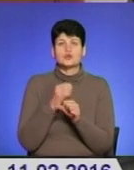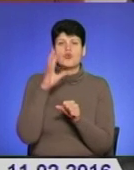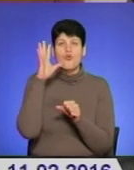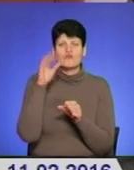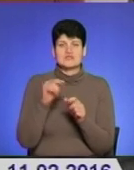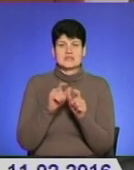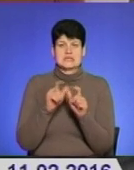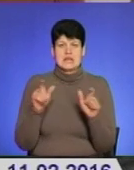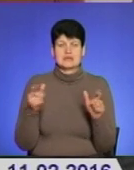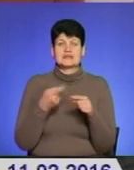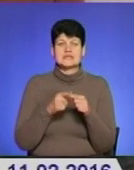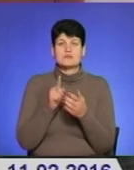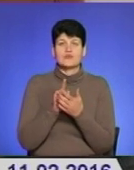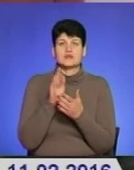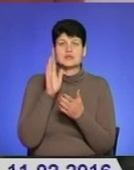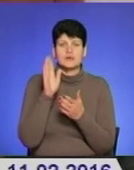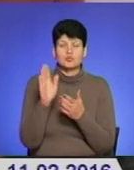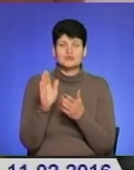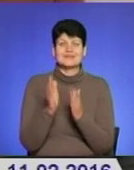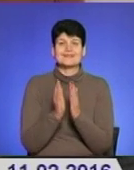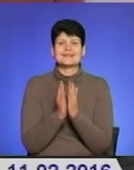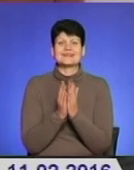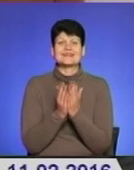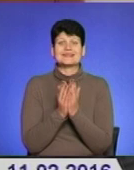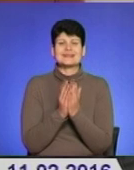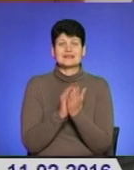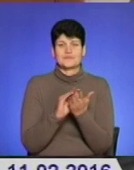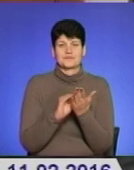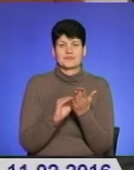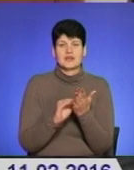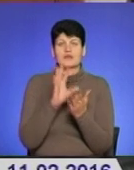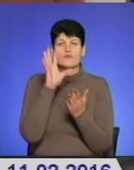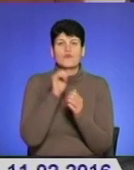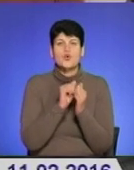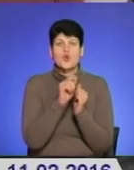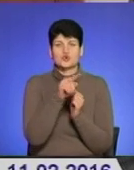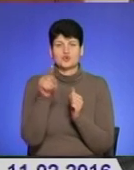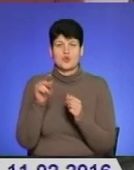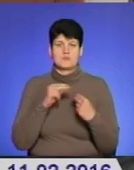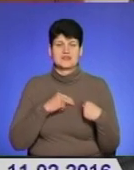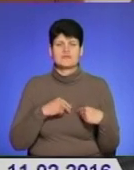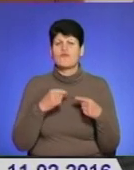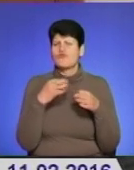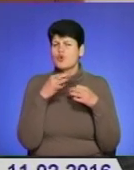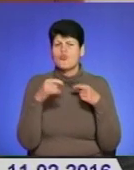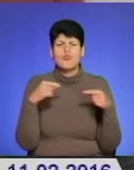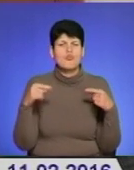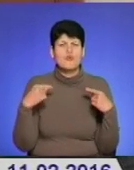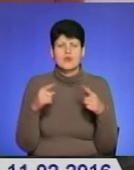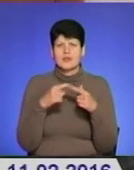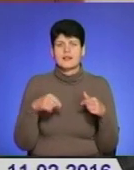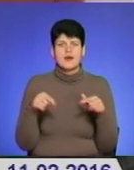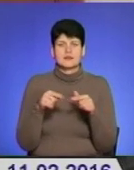закладах. Це повинна бути така собі настільна книга в кожного працівника, в будь-якої ланки,